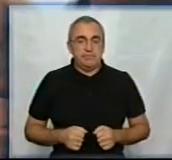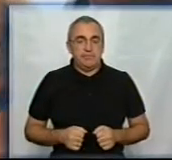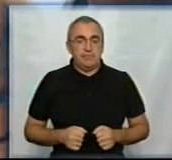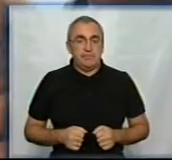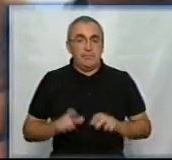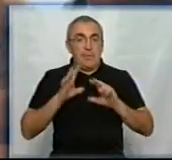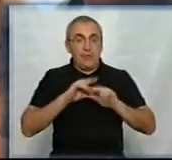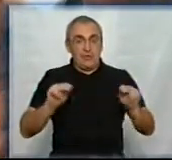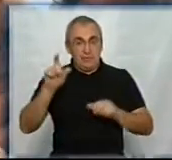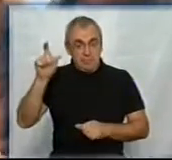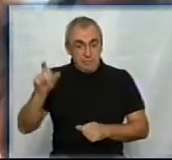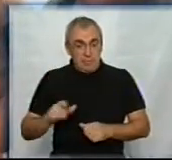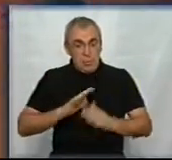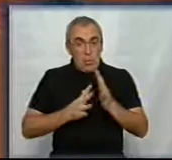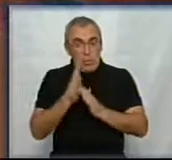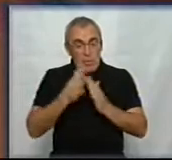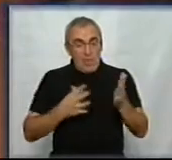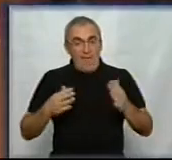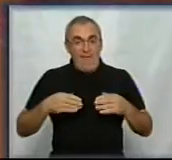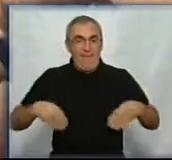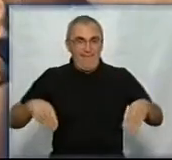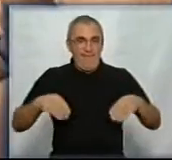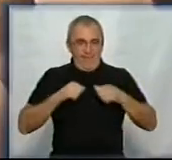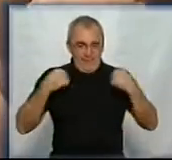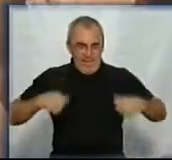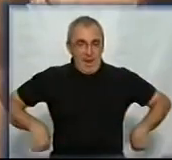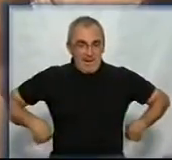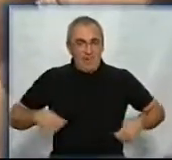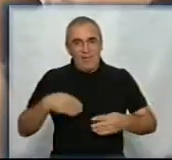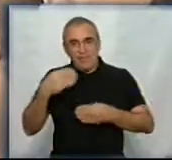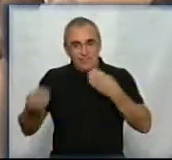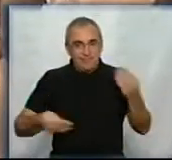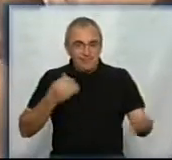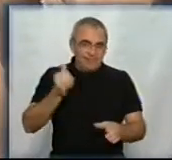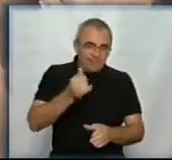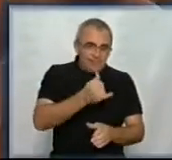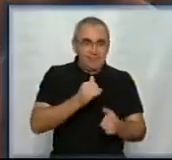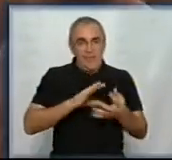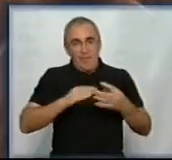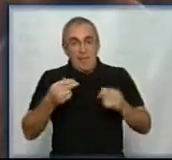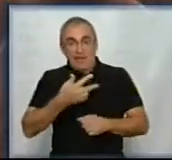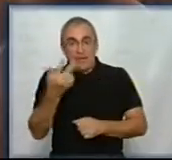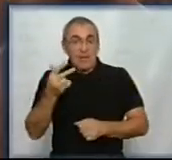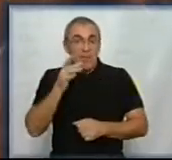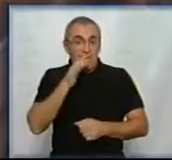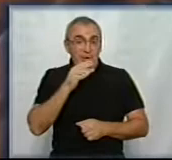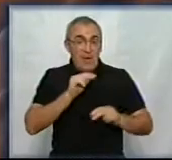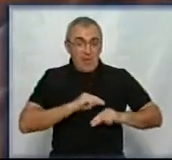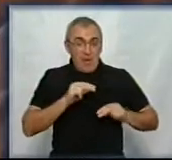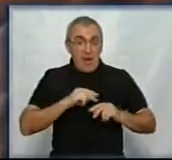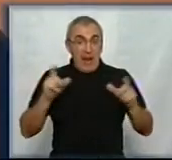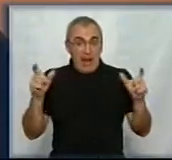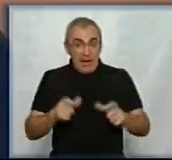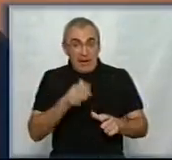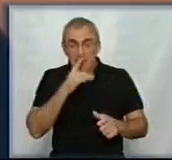Вчителька Ольга Калайда у рукавичках і фартусі не ливає кефір і роздає булочки дітям. За 33 роки роботи, каже, в умовах карантину працює